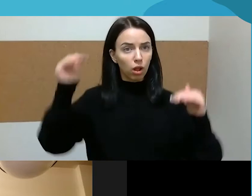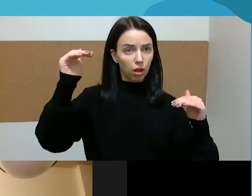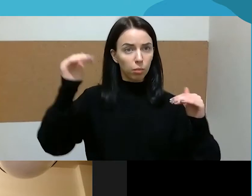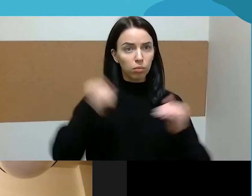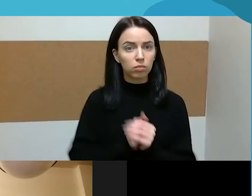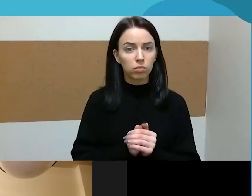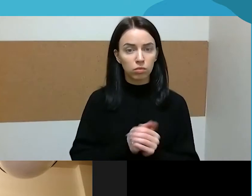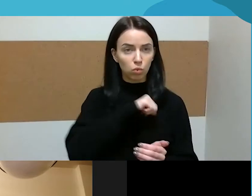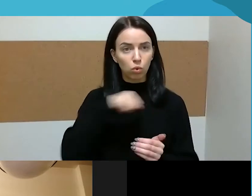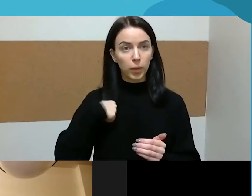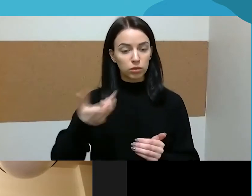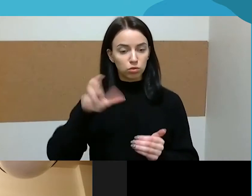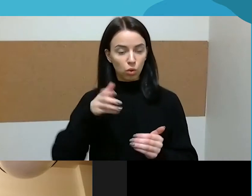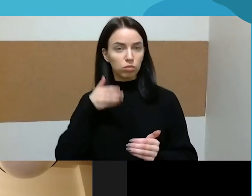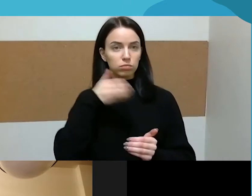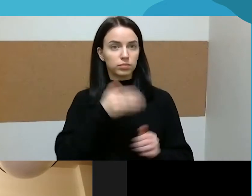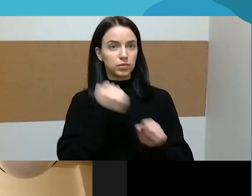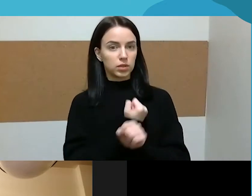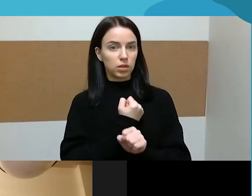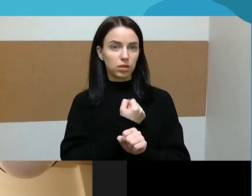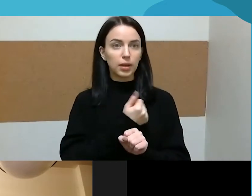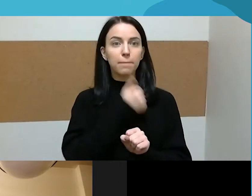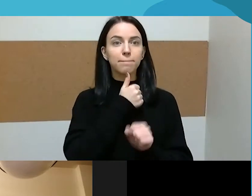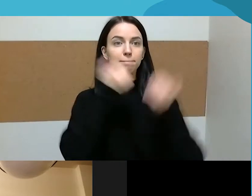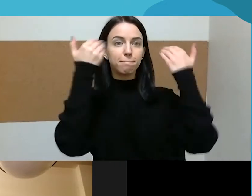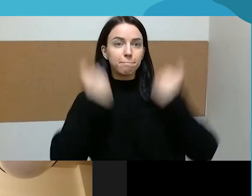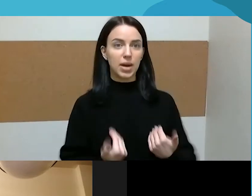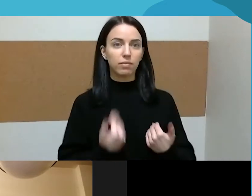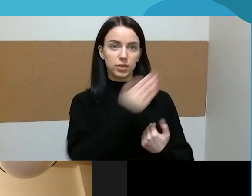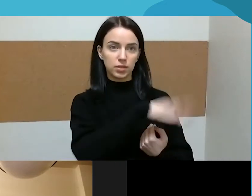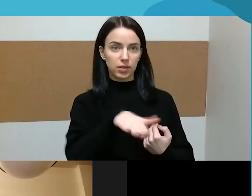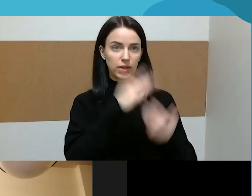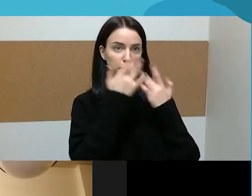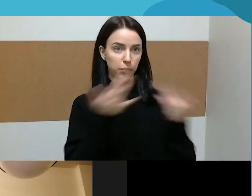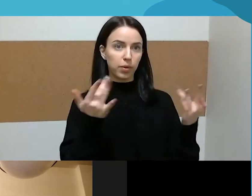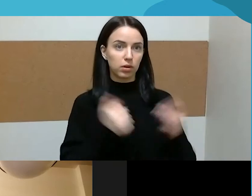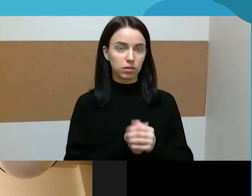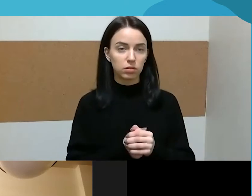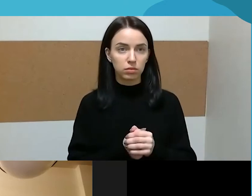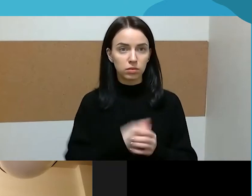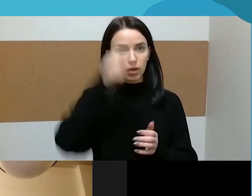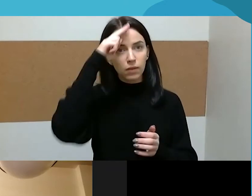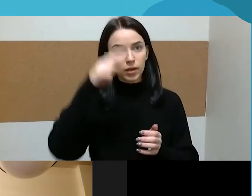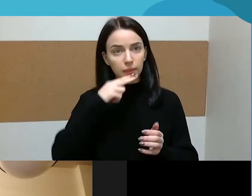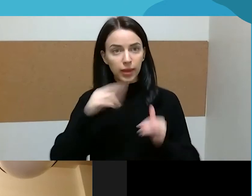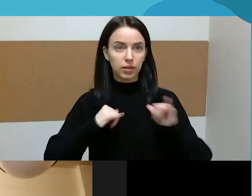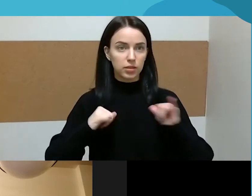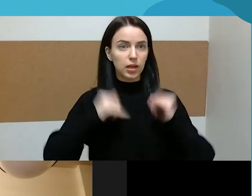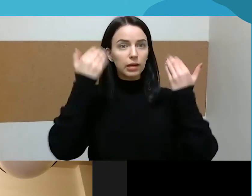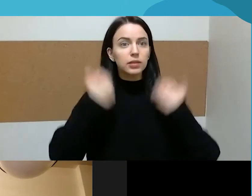ir bandyti savo pavyzdžių parodyti, kad tokie turi būti tiečiai, arba berniukai užaugia.